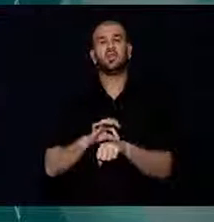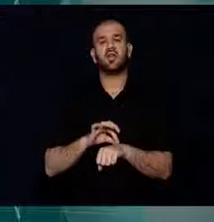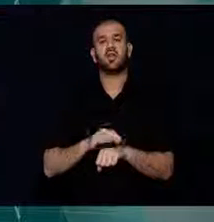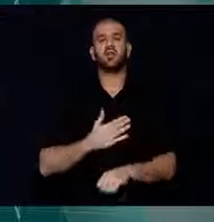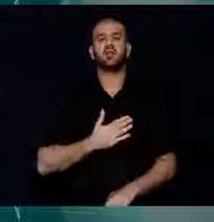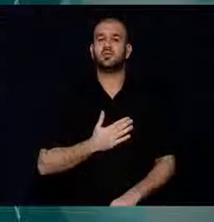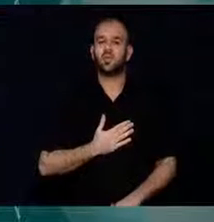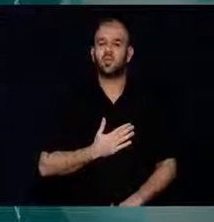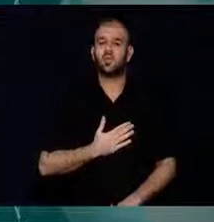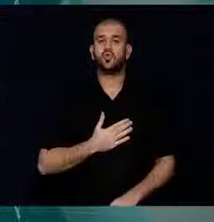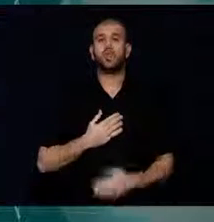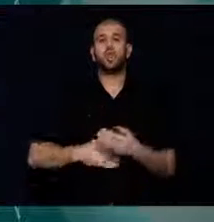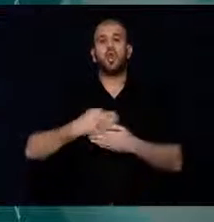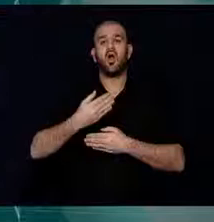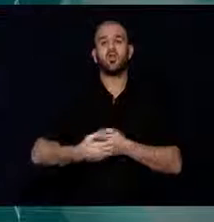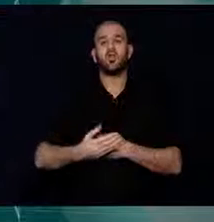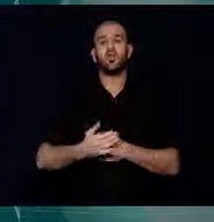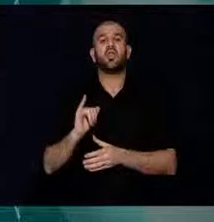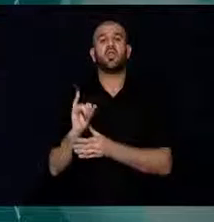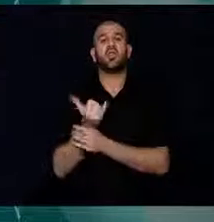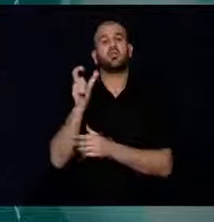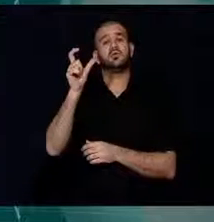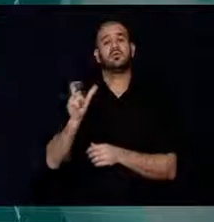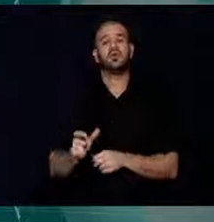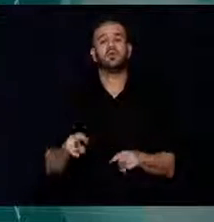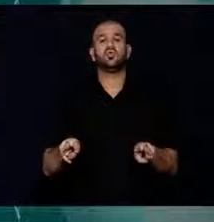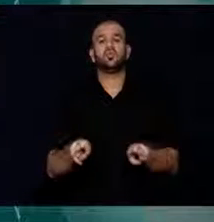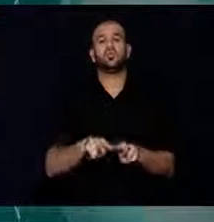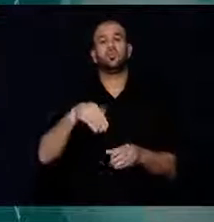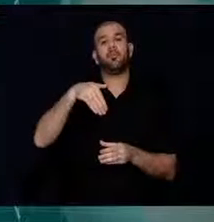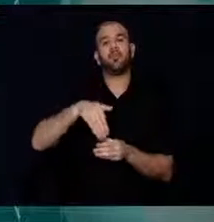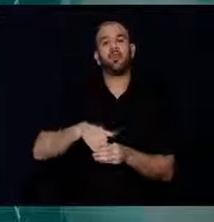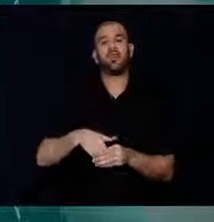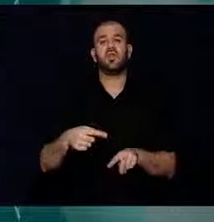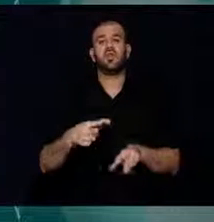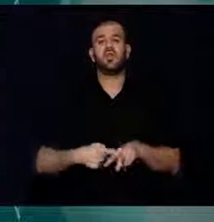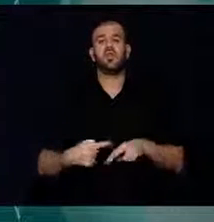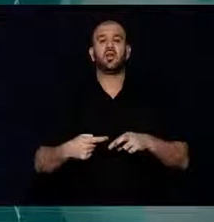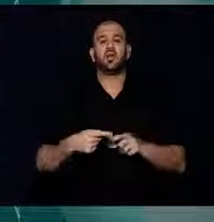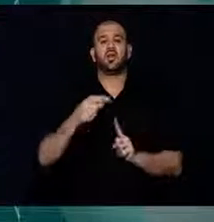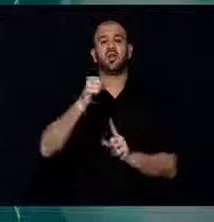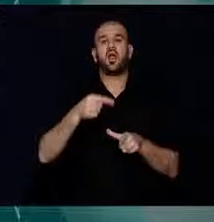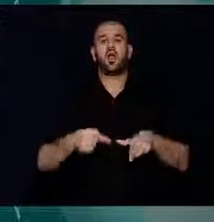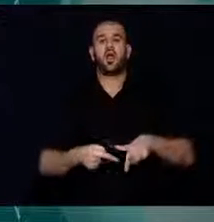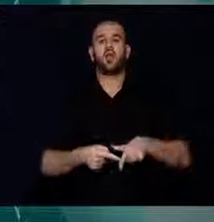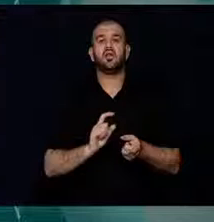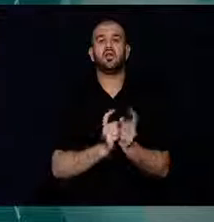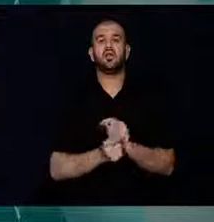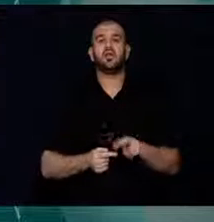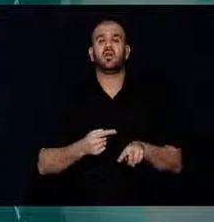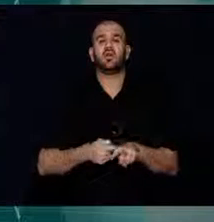Demokrasi Şehitlerinin anısına, iki dakikalık saygı duruşunun ardından,